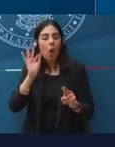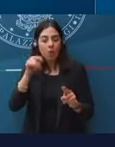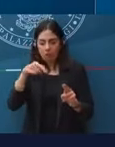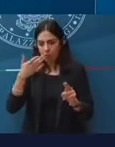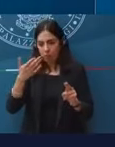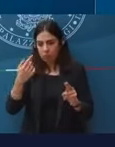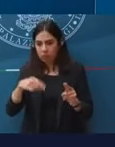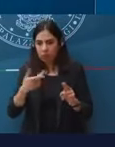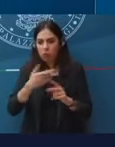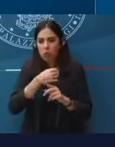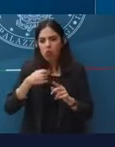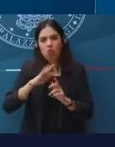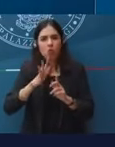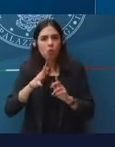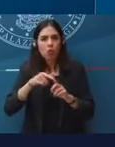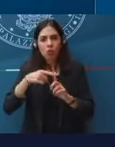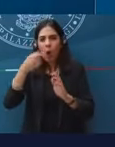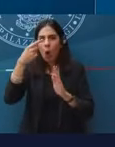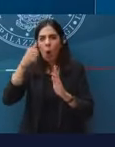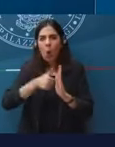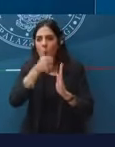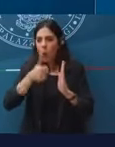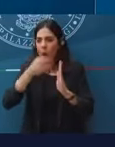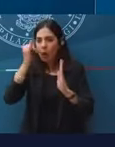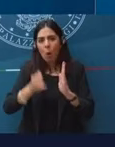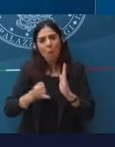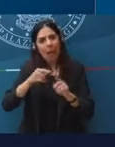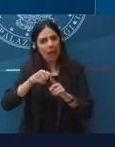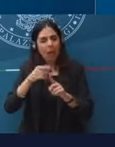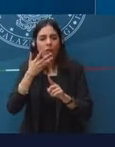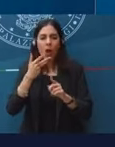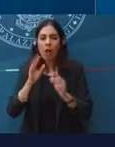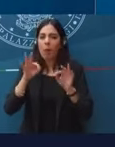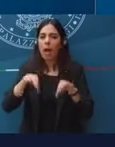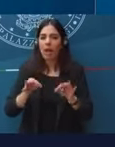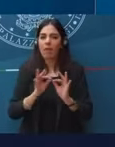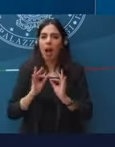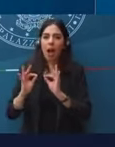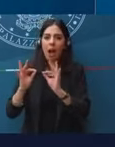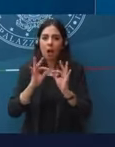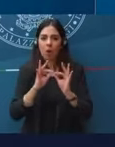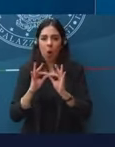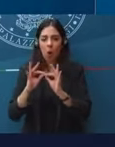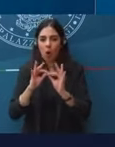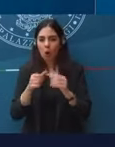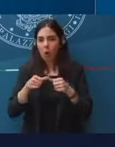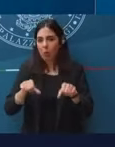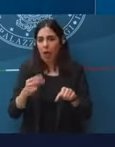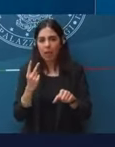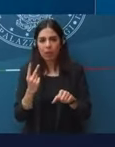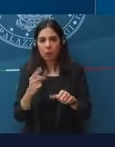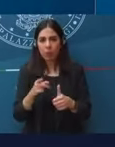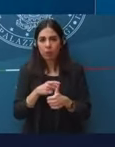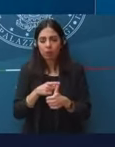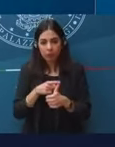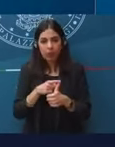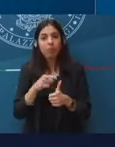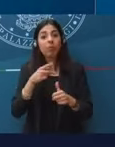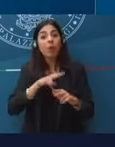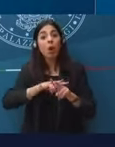'anno. È un obiettivo molto ambizioso sui due pilastri, che sono la ripartizione dei profitti delle